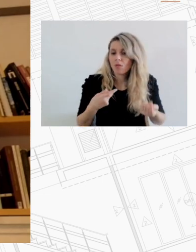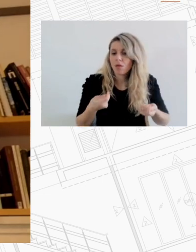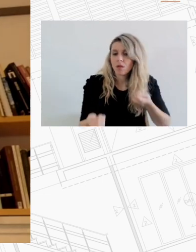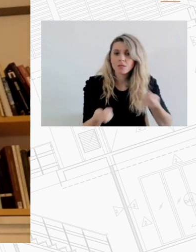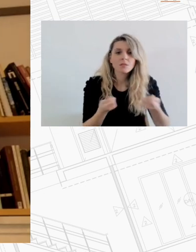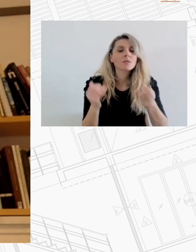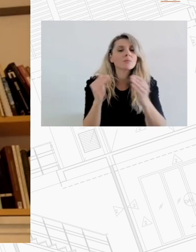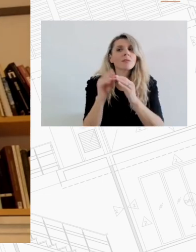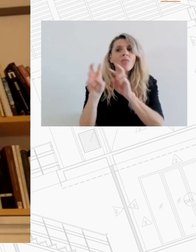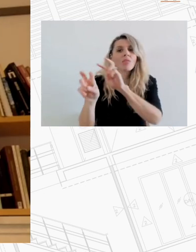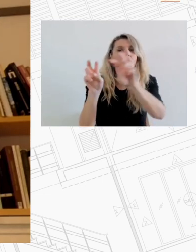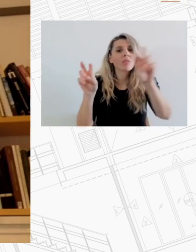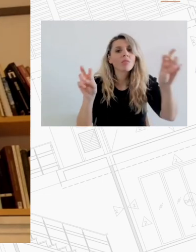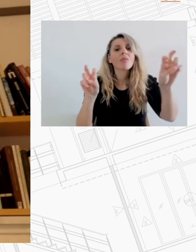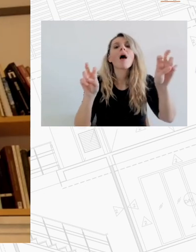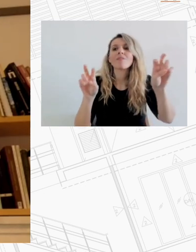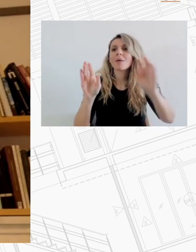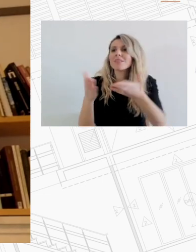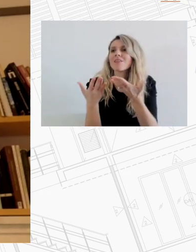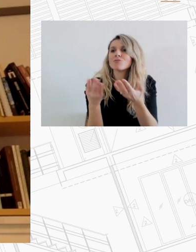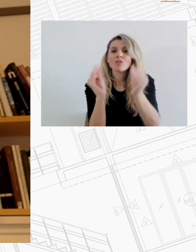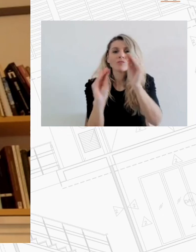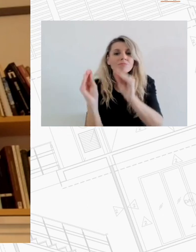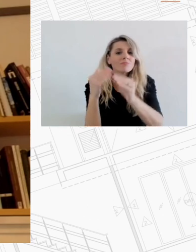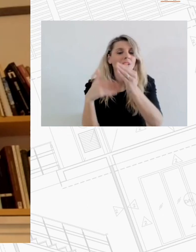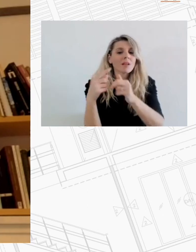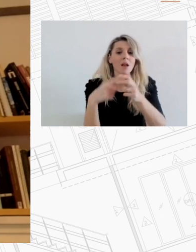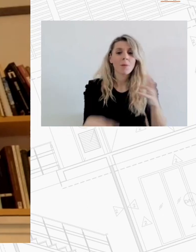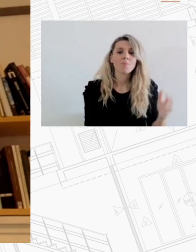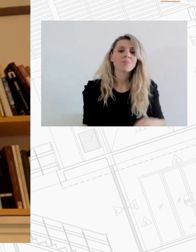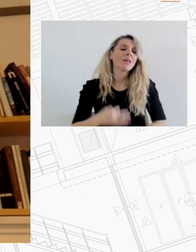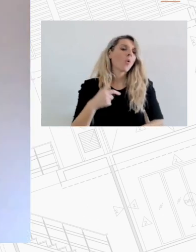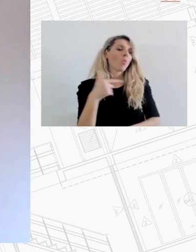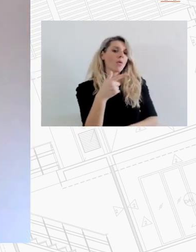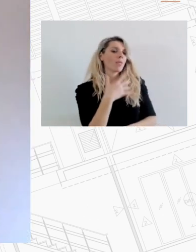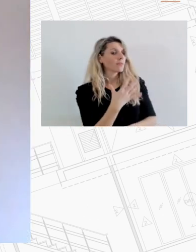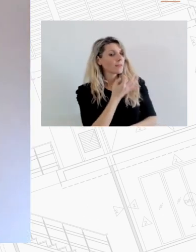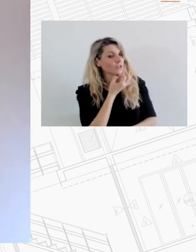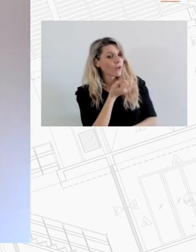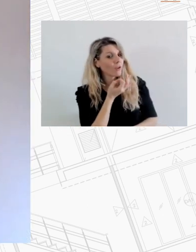απόθεμα αυτά τα δύο σημεία δεν ξέρω αν θέλει εδώ ο κύριος Βουδής να κάνει ένα σχόλιο